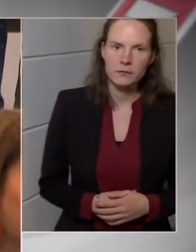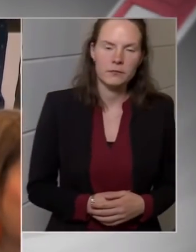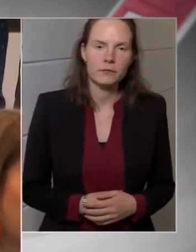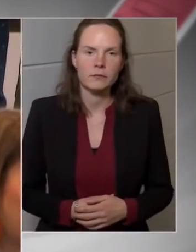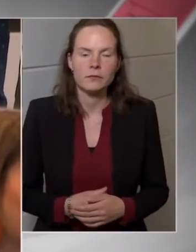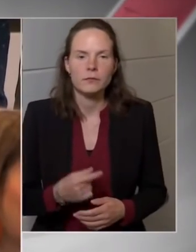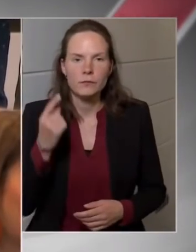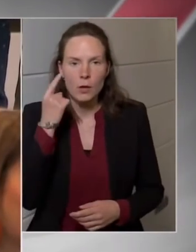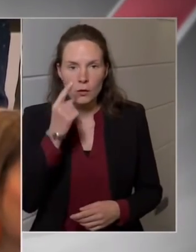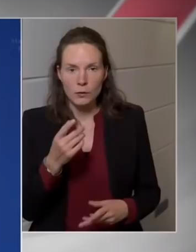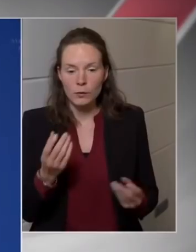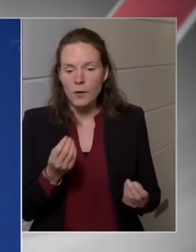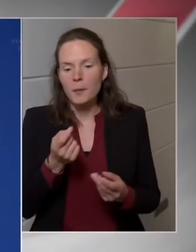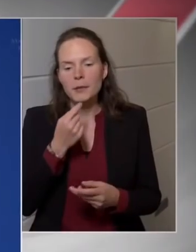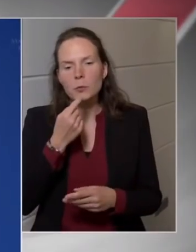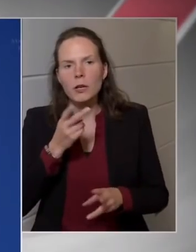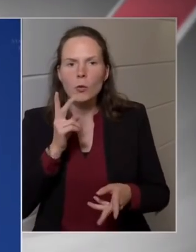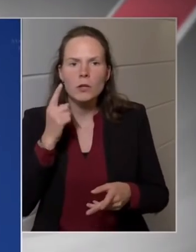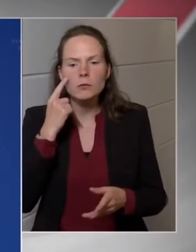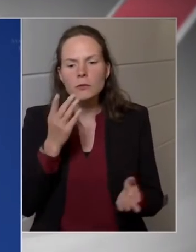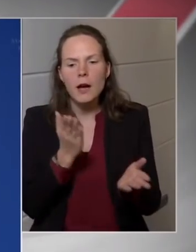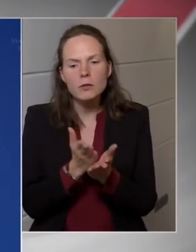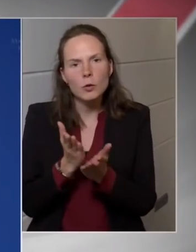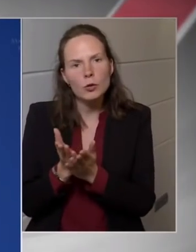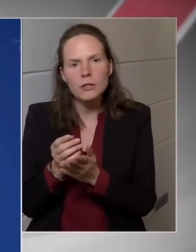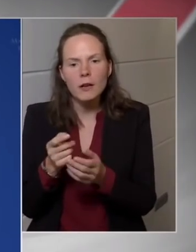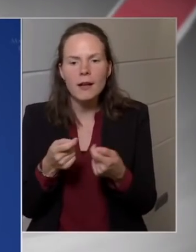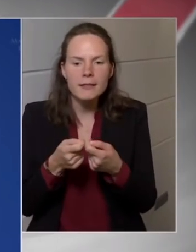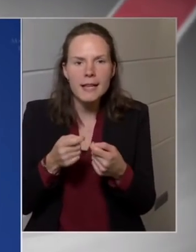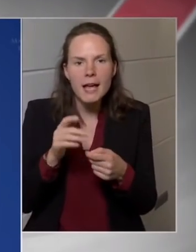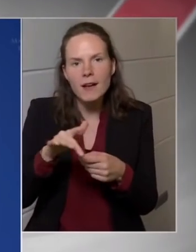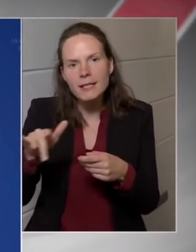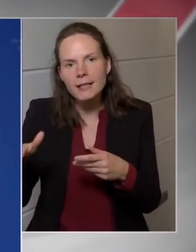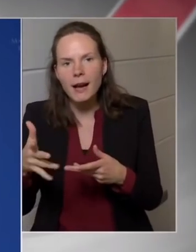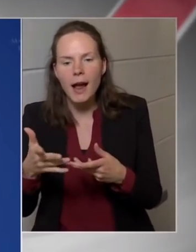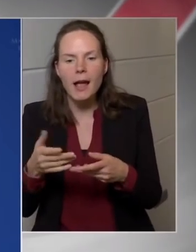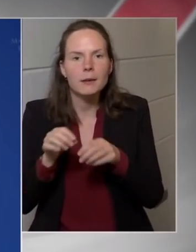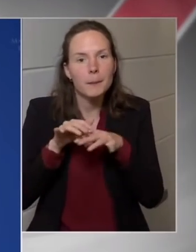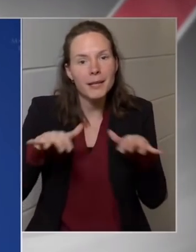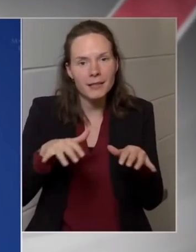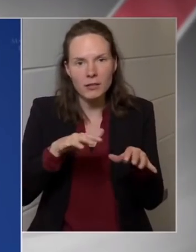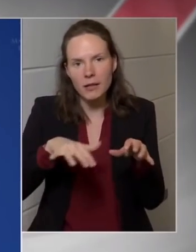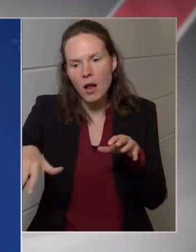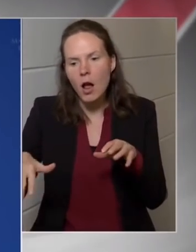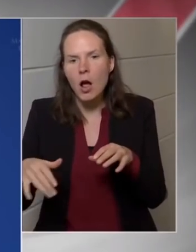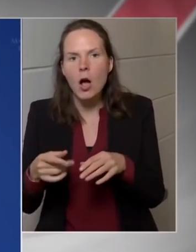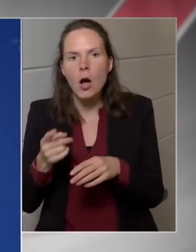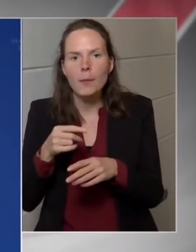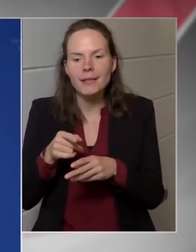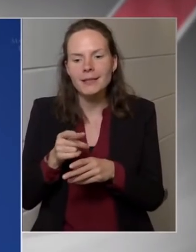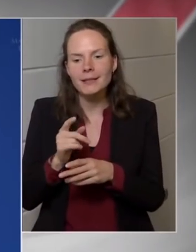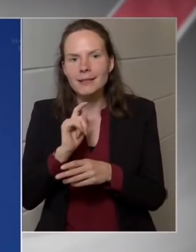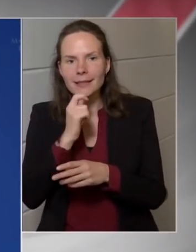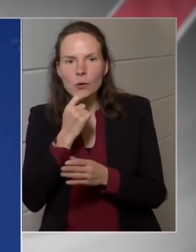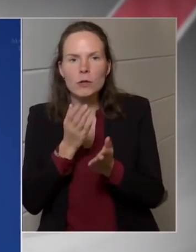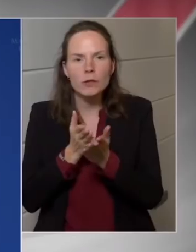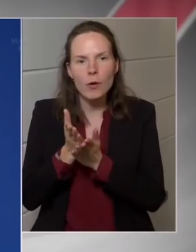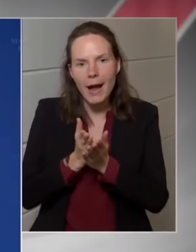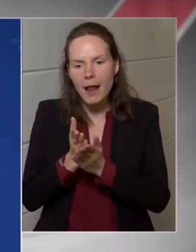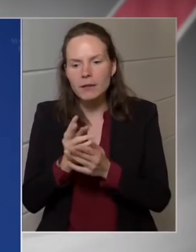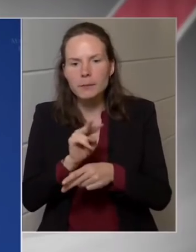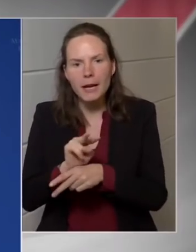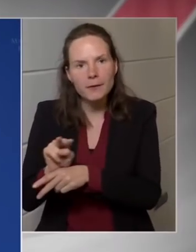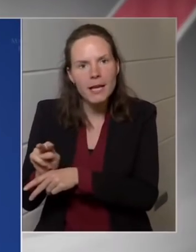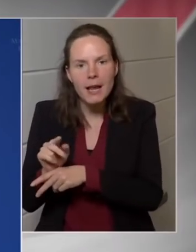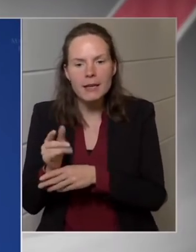ezeket a szervezeteket, illetve médiafelületeket, amiknek a titkosszolgálati megfigyelésére szükség lehet? Vagy hát itt azonosításról